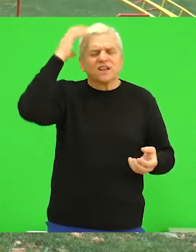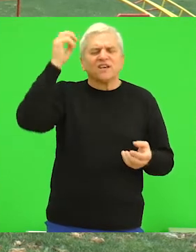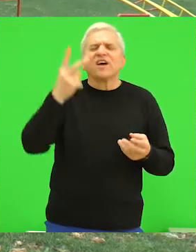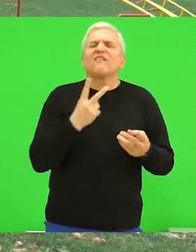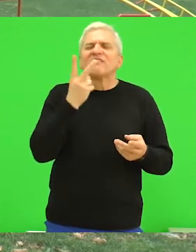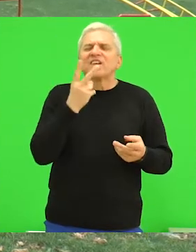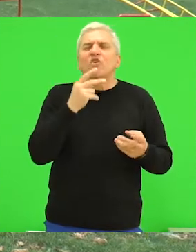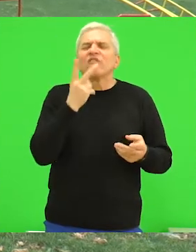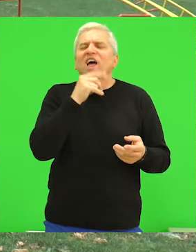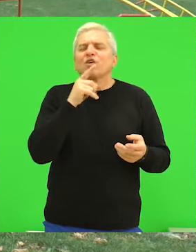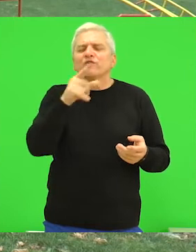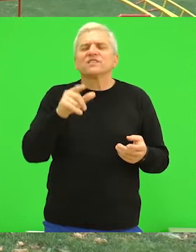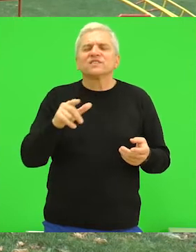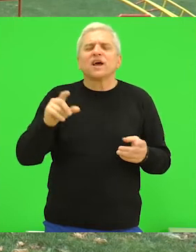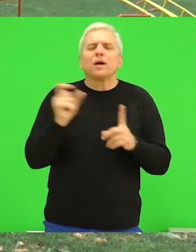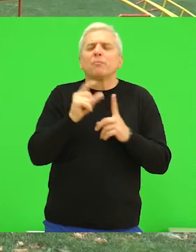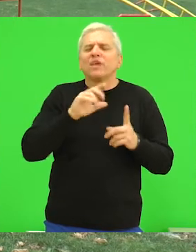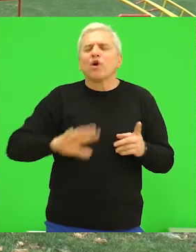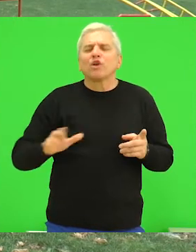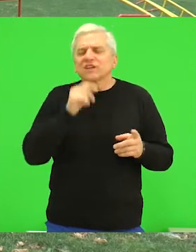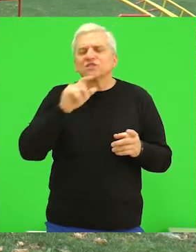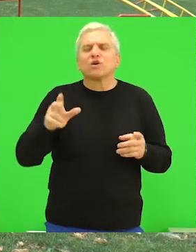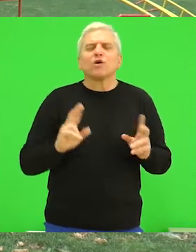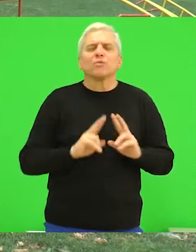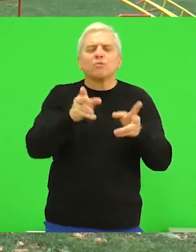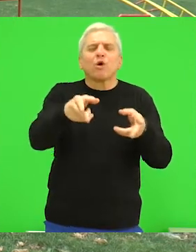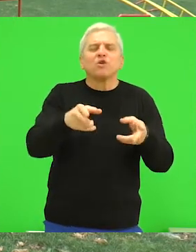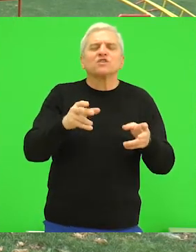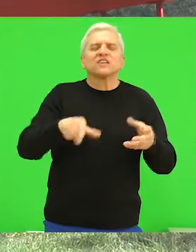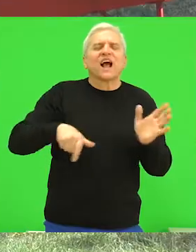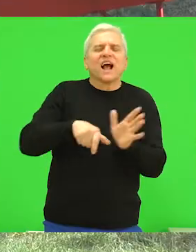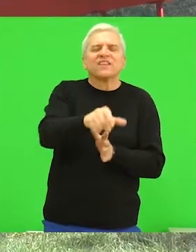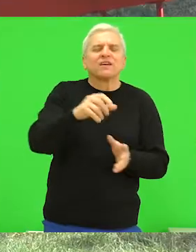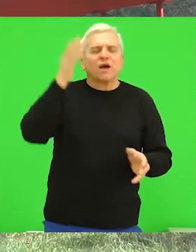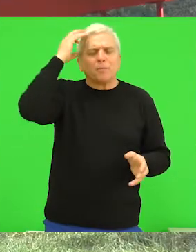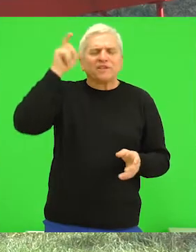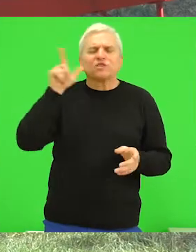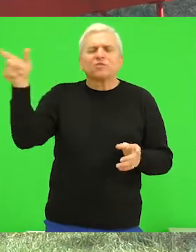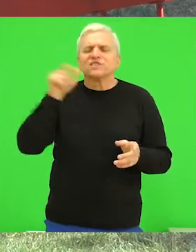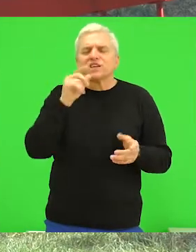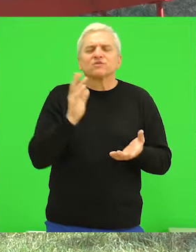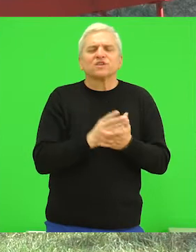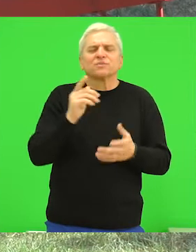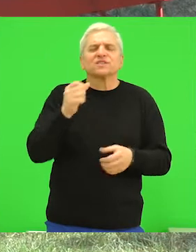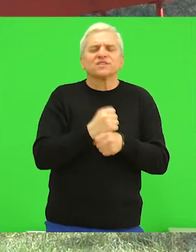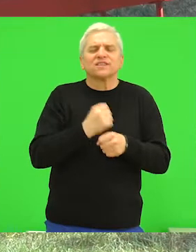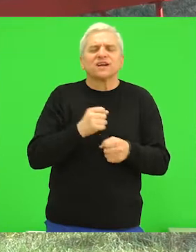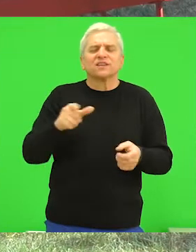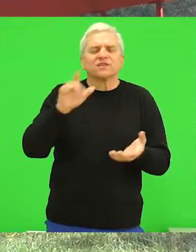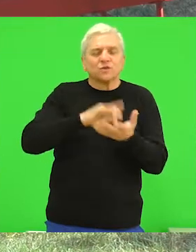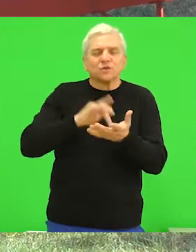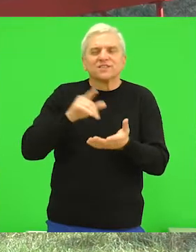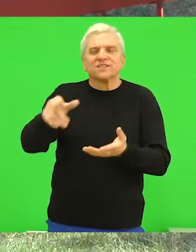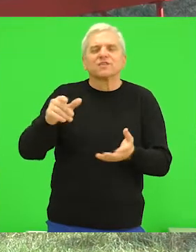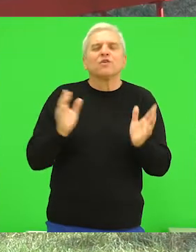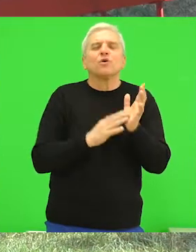naselju Veljka Vlahovića i u Pionirskoj ulici kod Mosta na kanalu. U Bačkom Petrovom selu će se raditi igralište